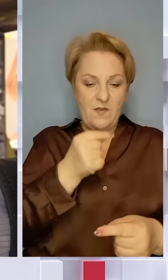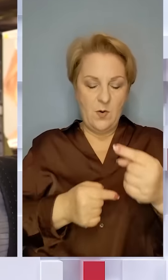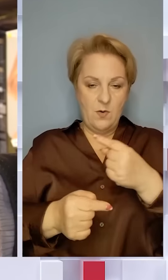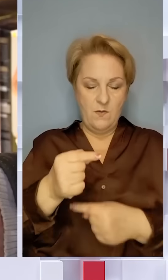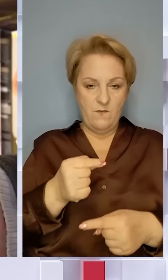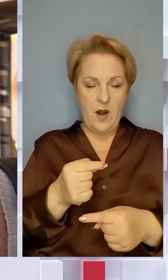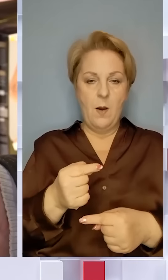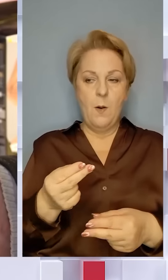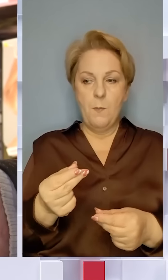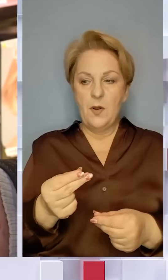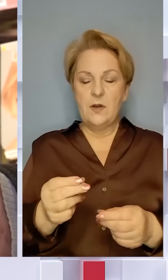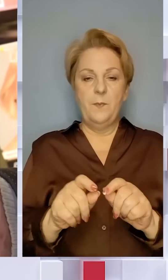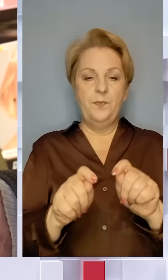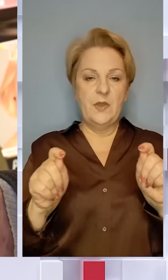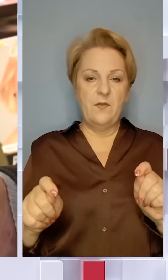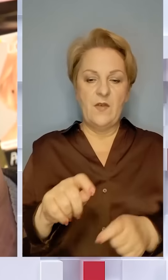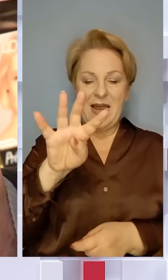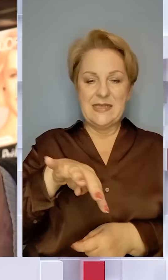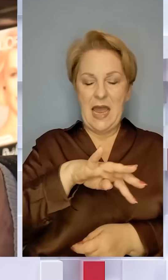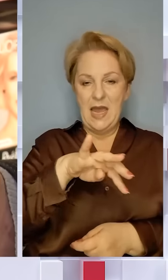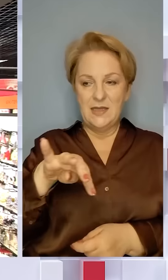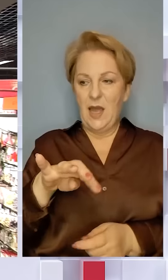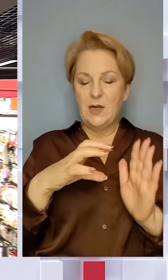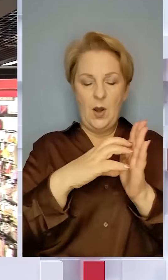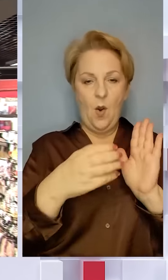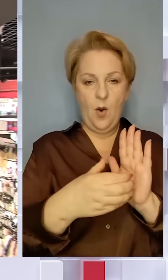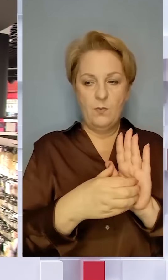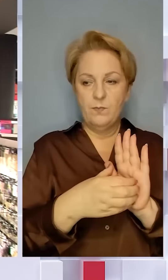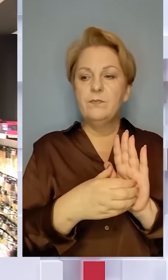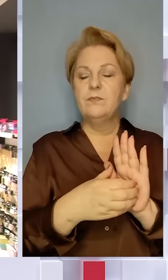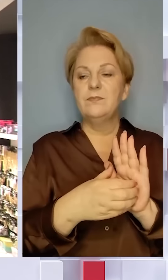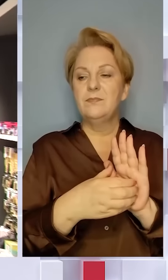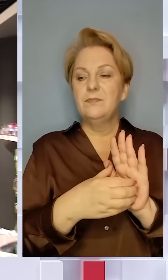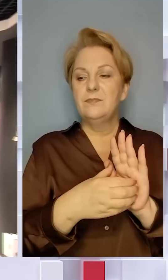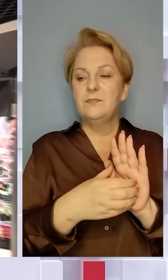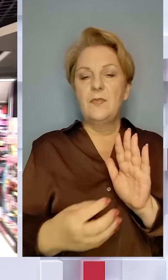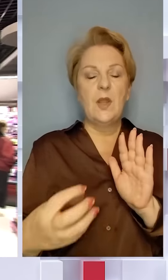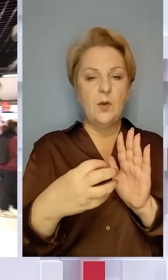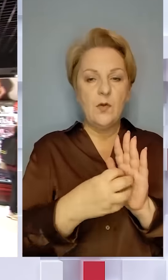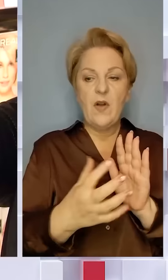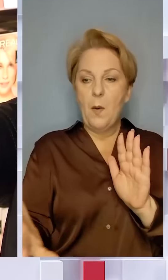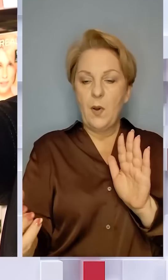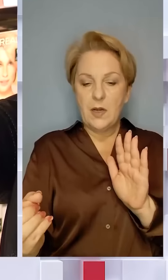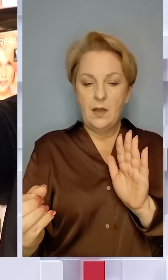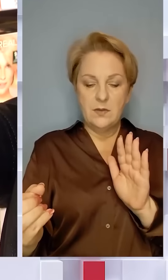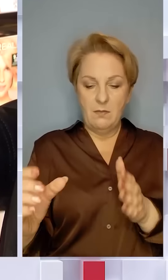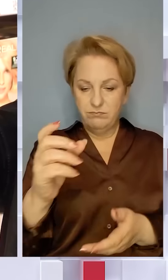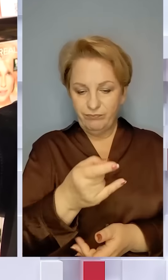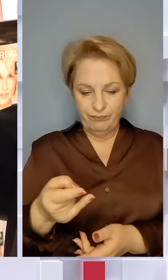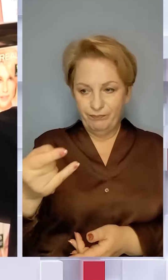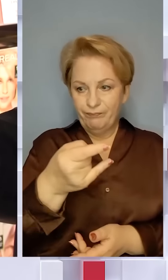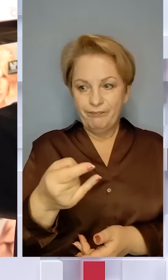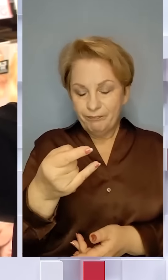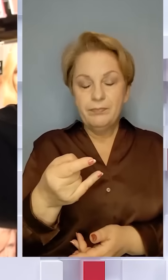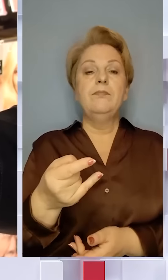відкриваємо сканер-код в додатку, беремо товар і скануємо. Програма пише,